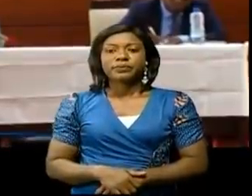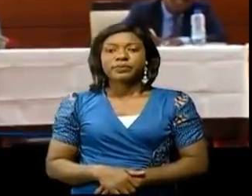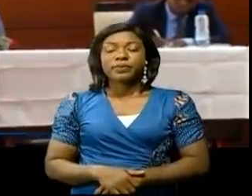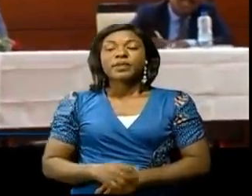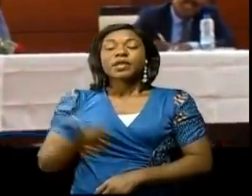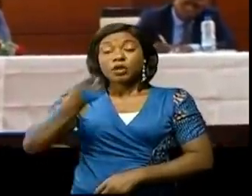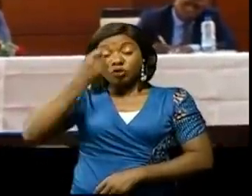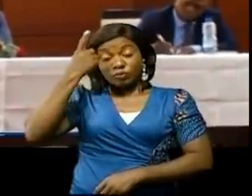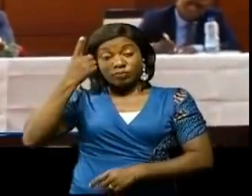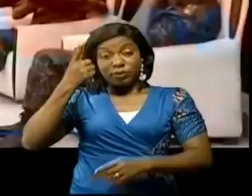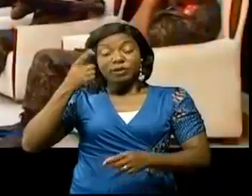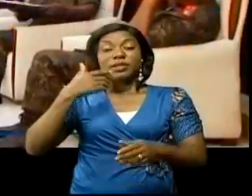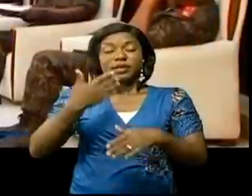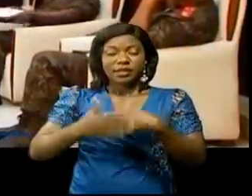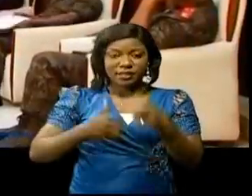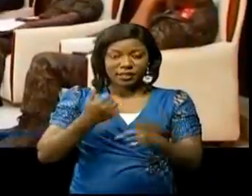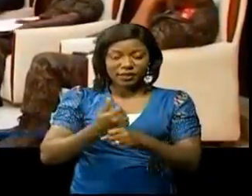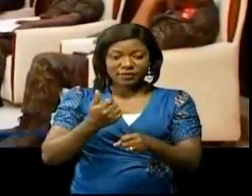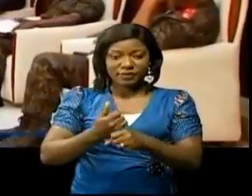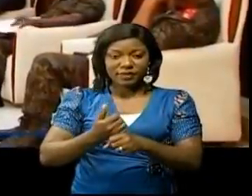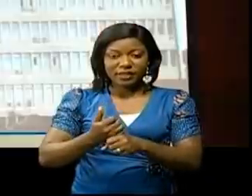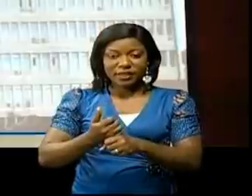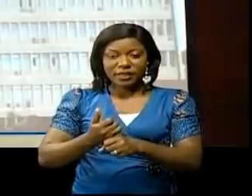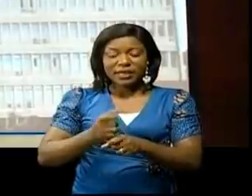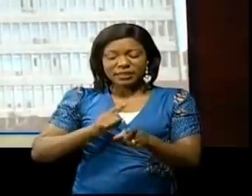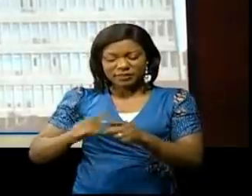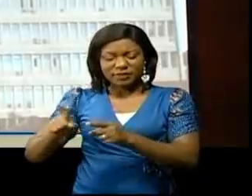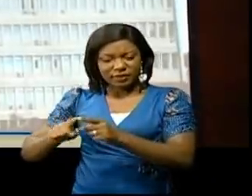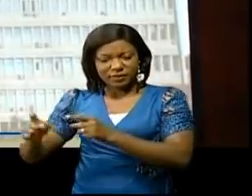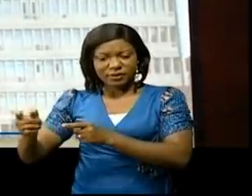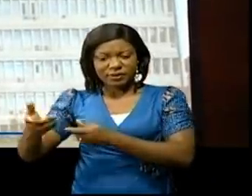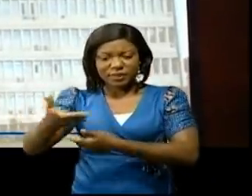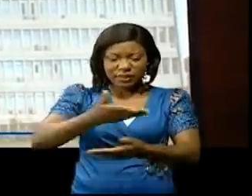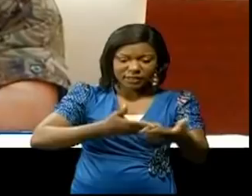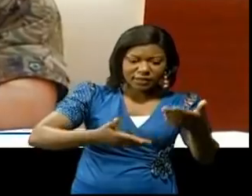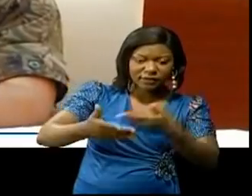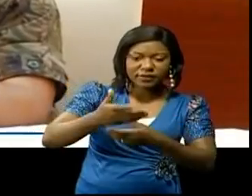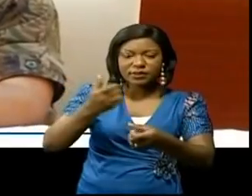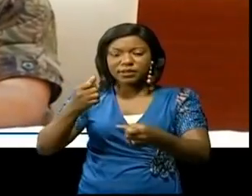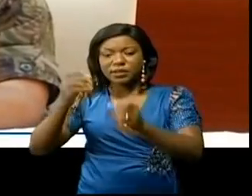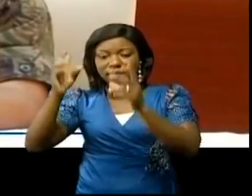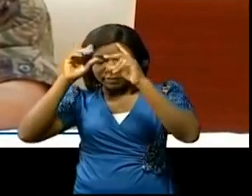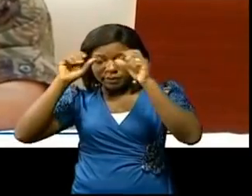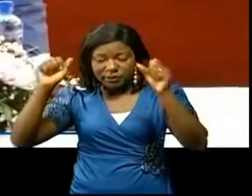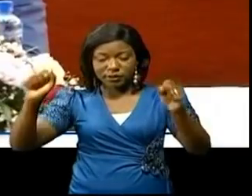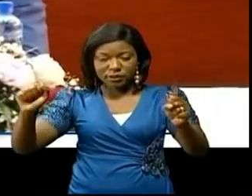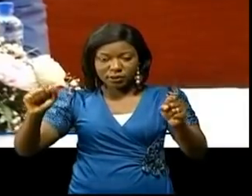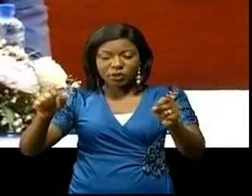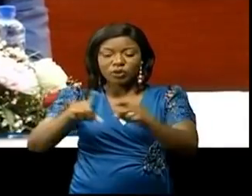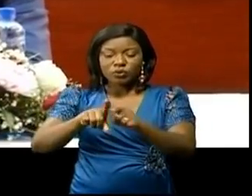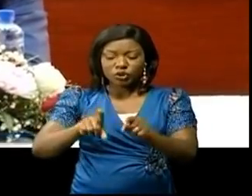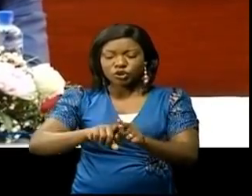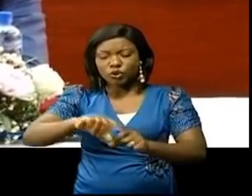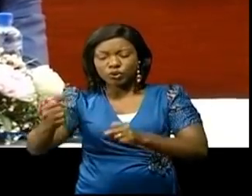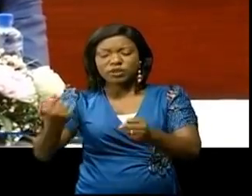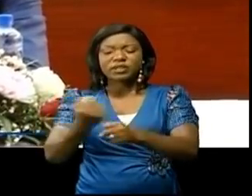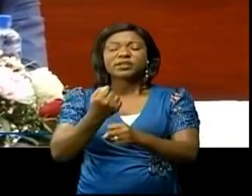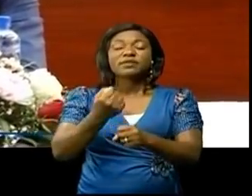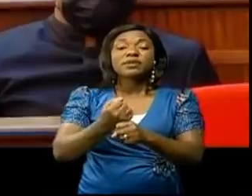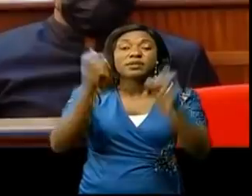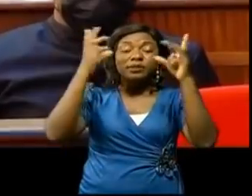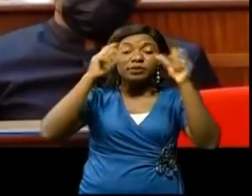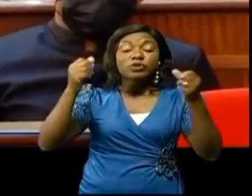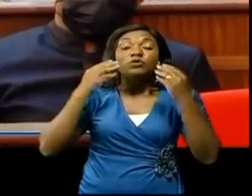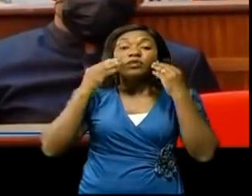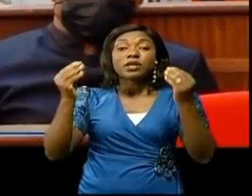Comprendre le fonctionnement des différents services de sécurité présidentielle et leurs interactions avec les autres services de la présidence, c l'exercice